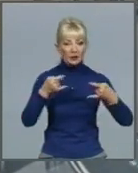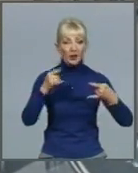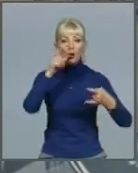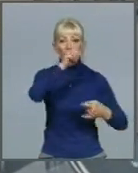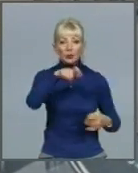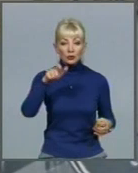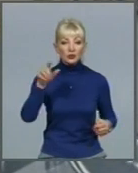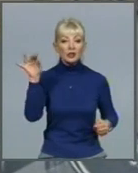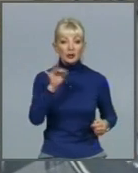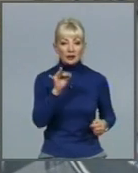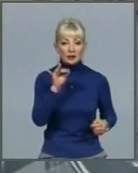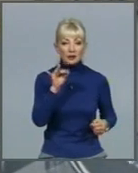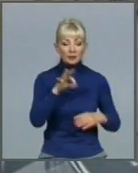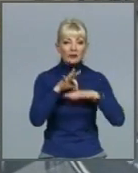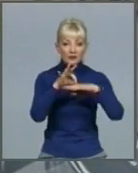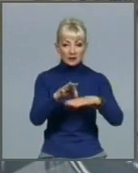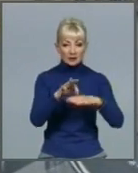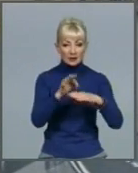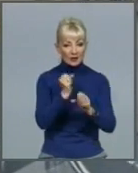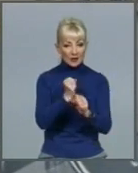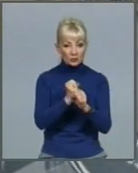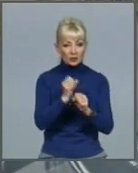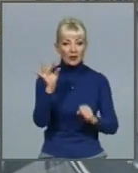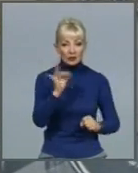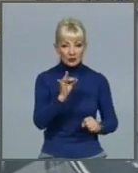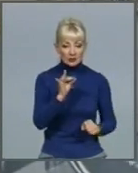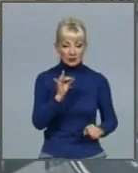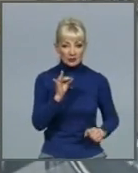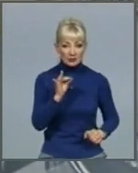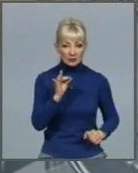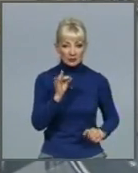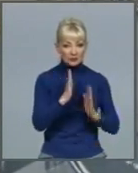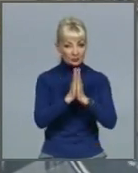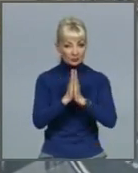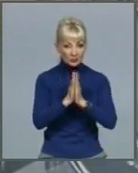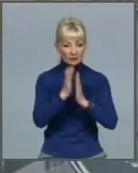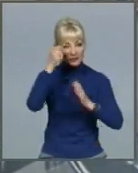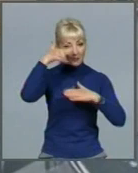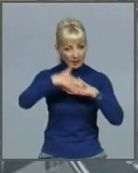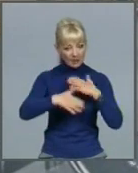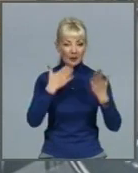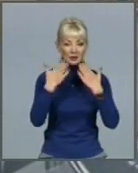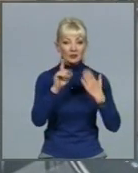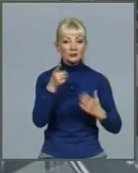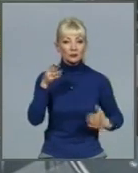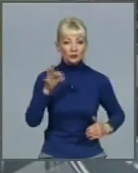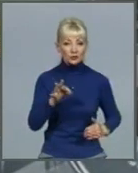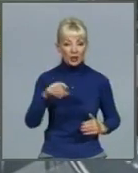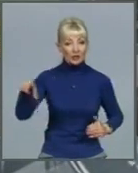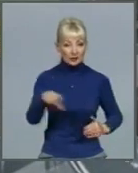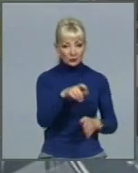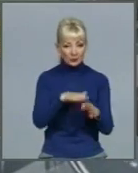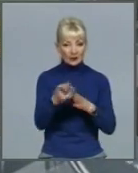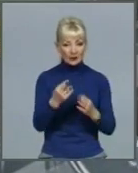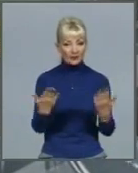проведення роботи, ну і просимо з розумінням відноситися, тому що дороги роблять для вас. Ігор